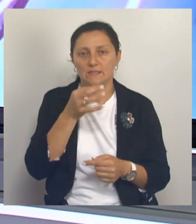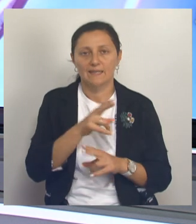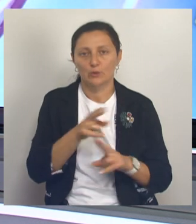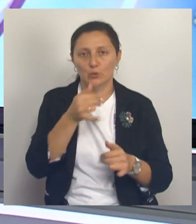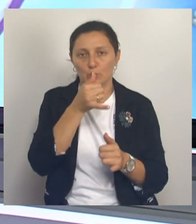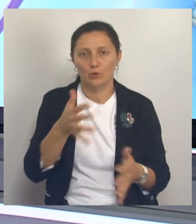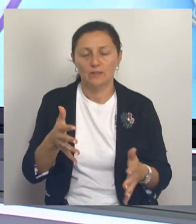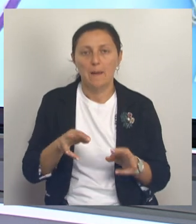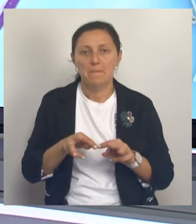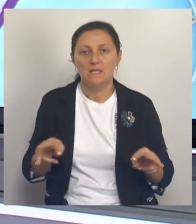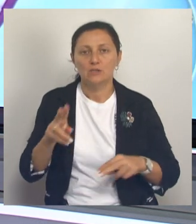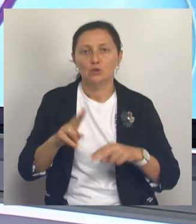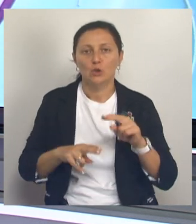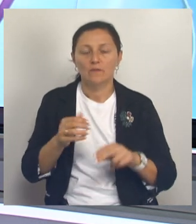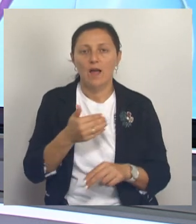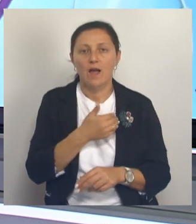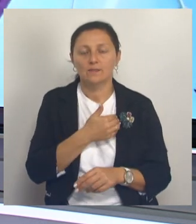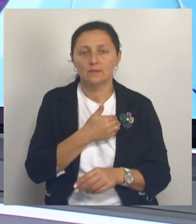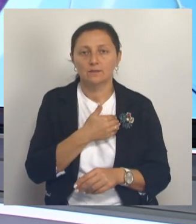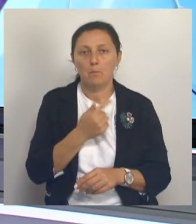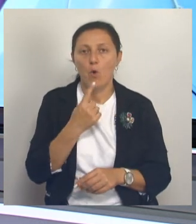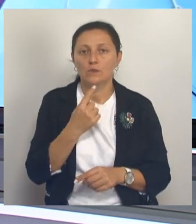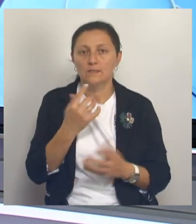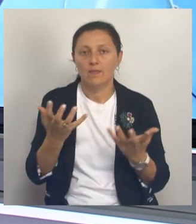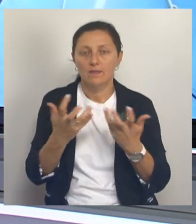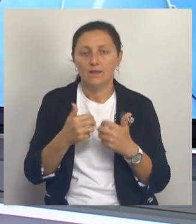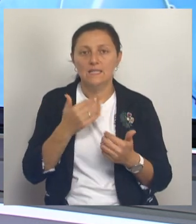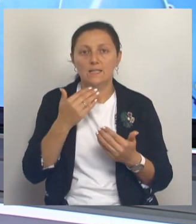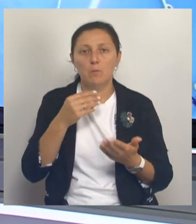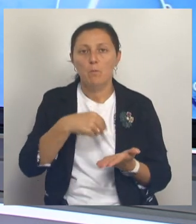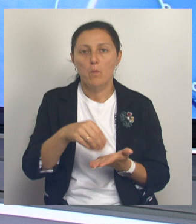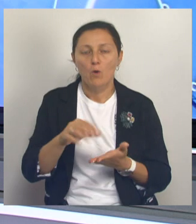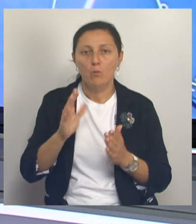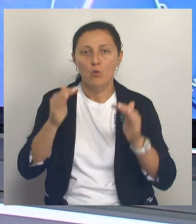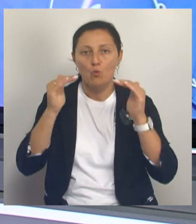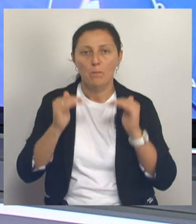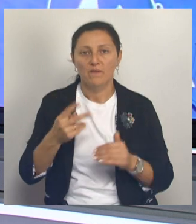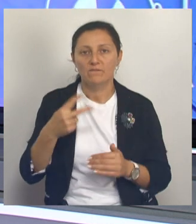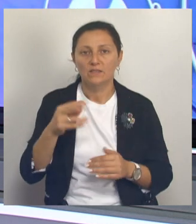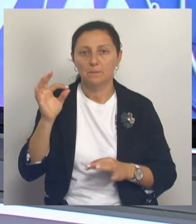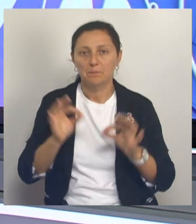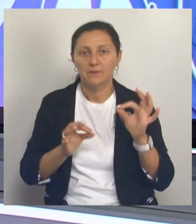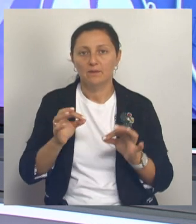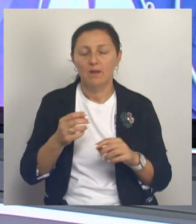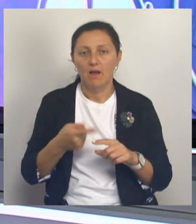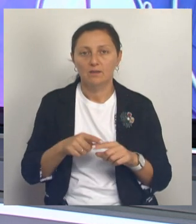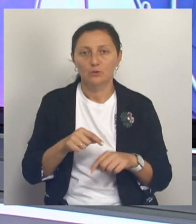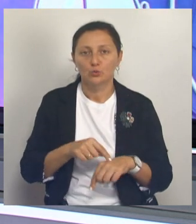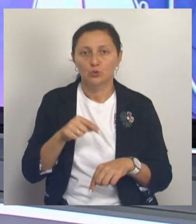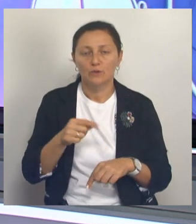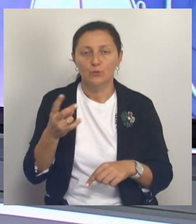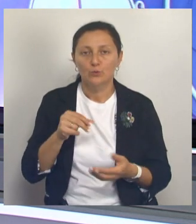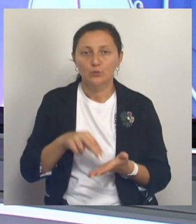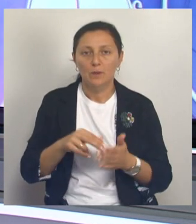Минстрой лишь хочет охладить первичный рынок. По оценкам ведомства спрос может упасть на 20%. Это чувствительно, и если не опустит цены,